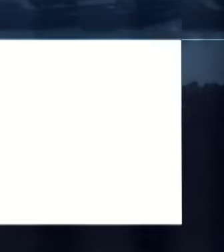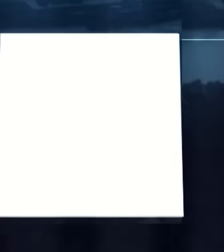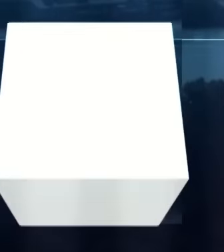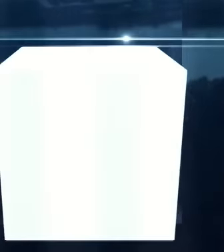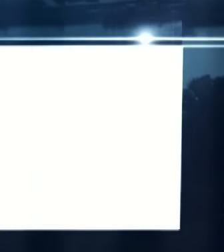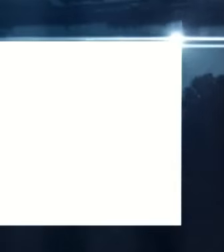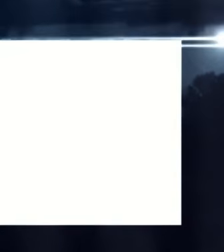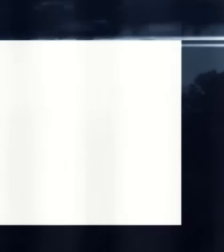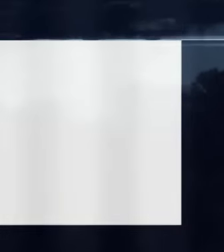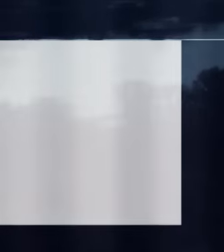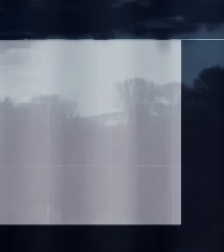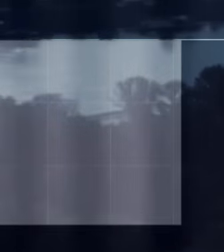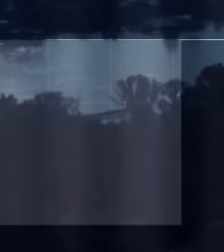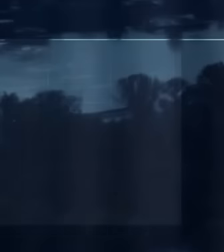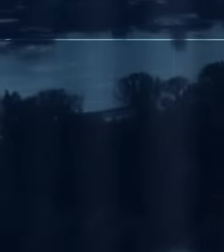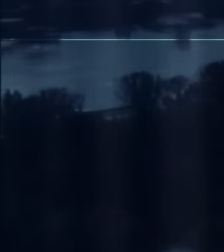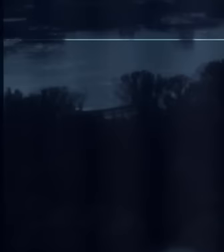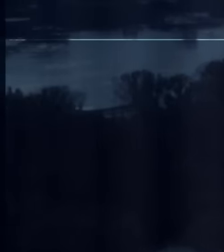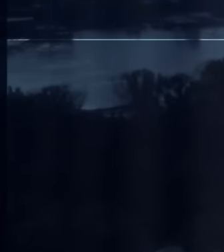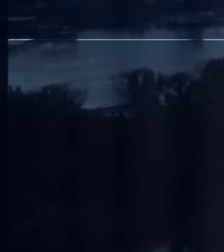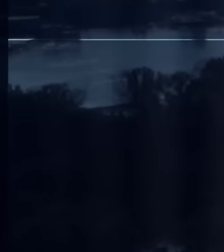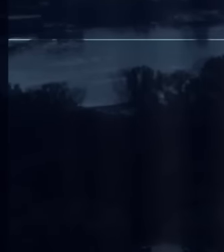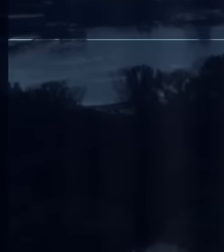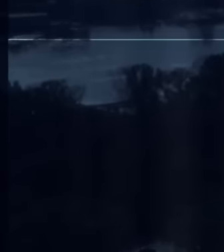Dzień dobry.